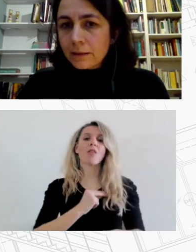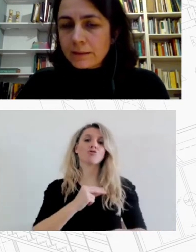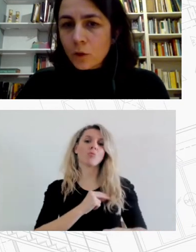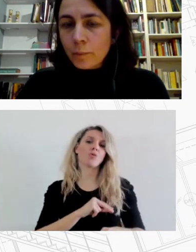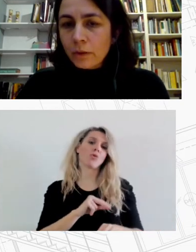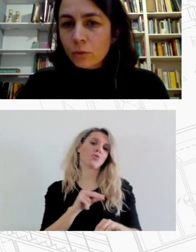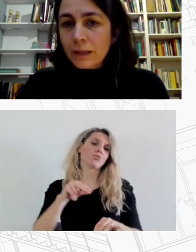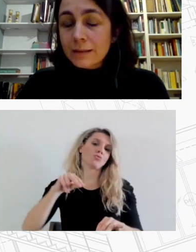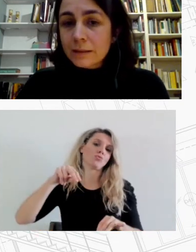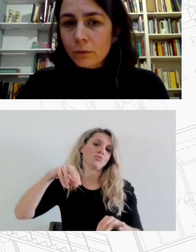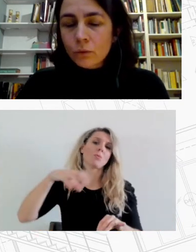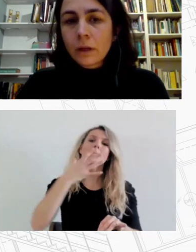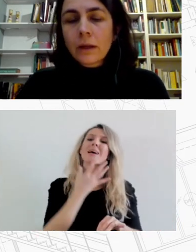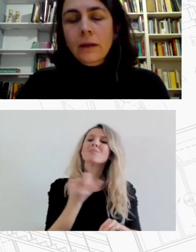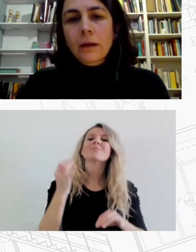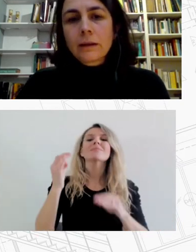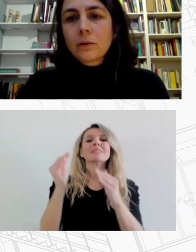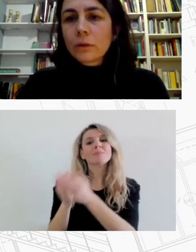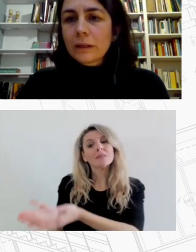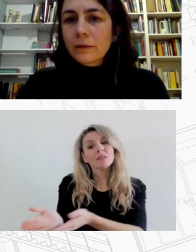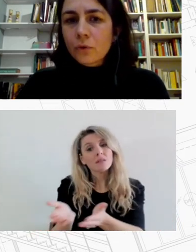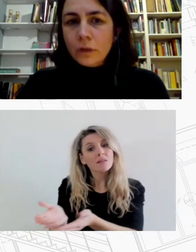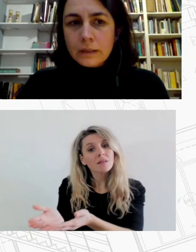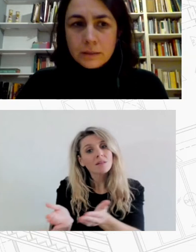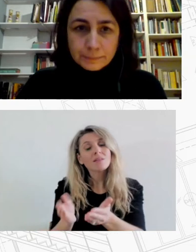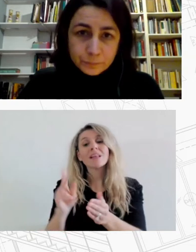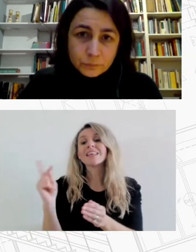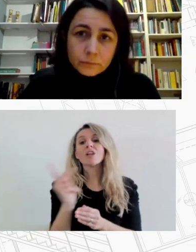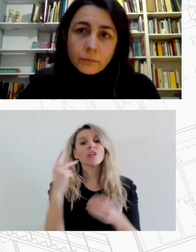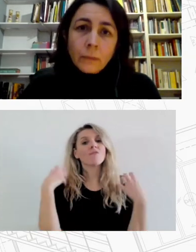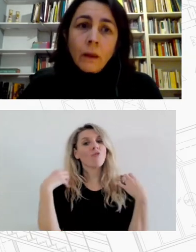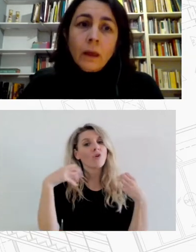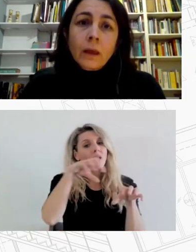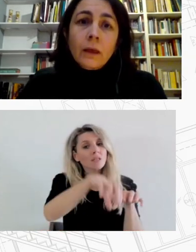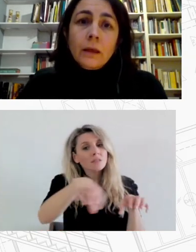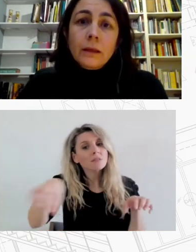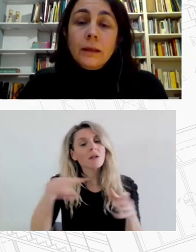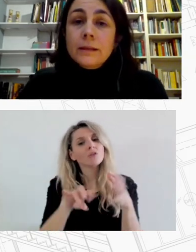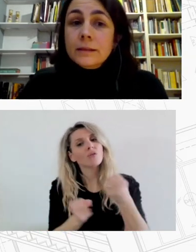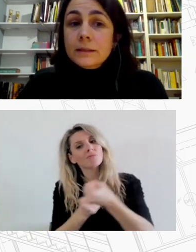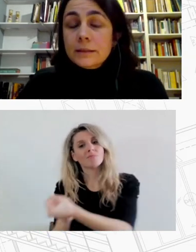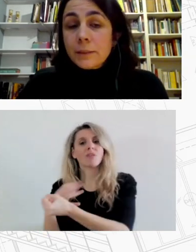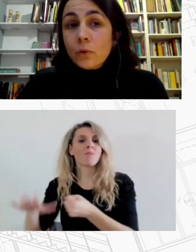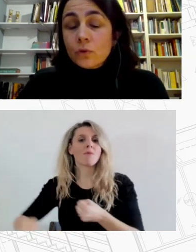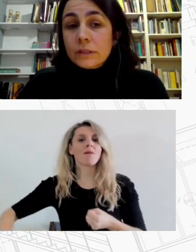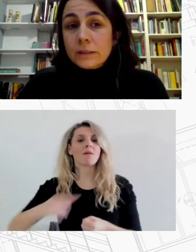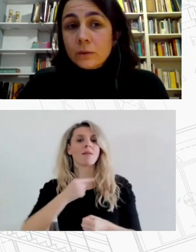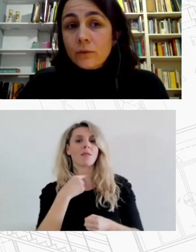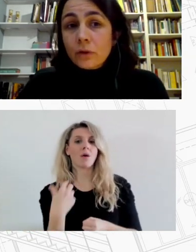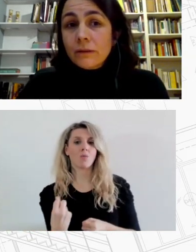άρα να δραστηριοποιηθούν, να ενισχυθούν κοινωνικοί φορείς η ενίσχυση σε